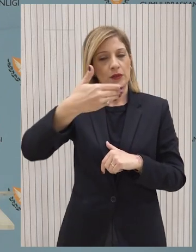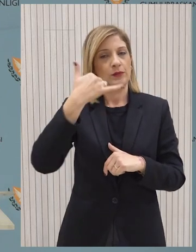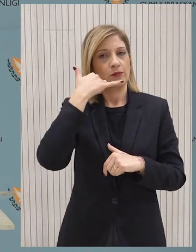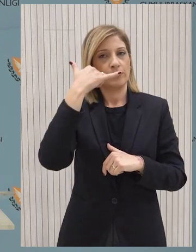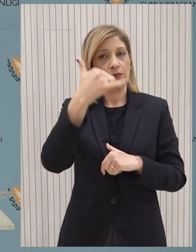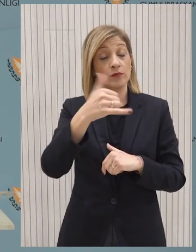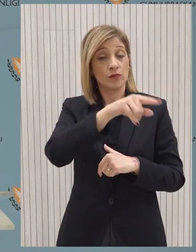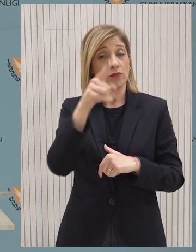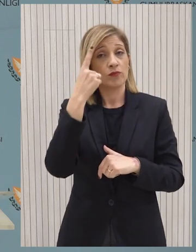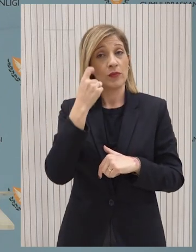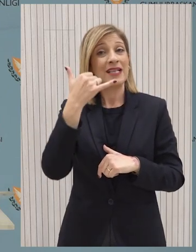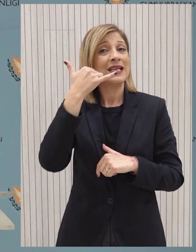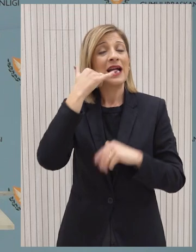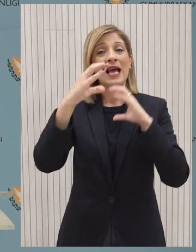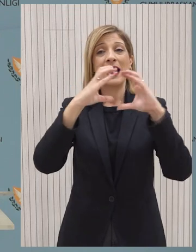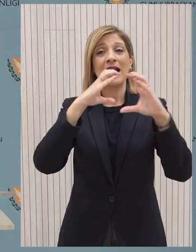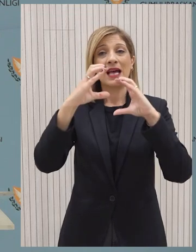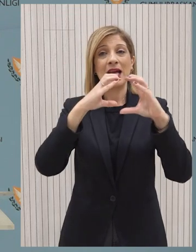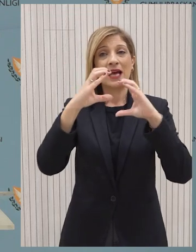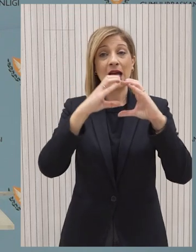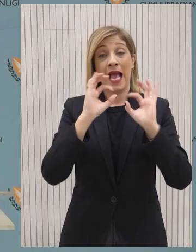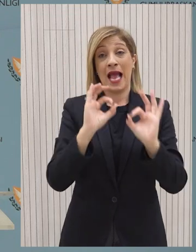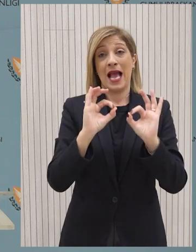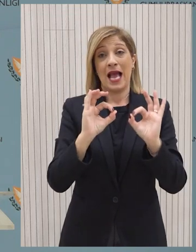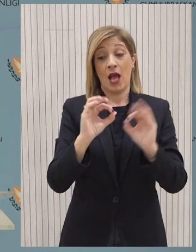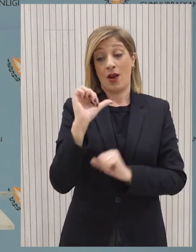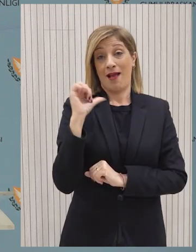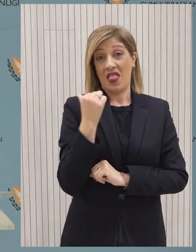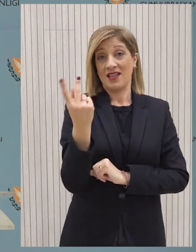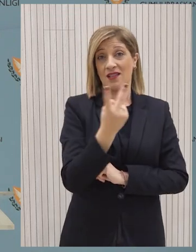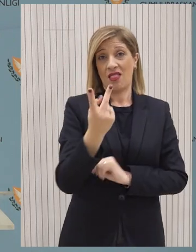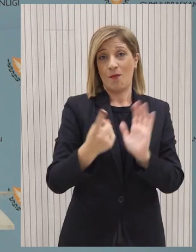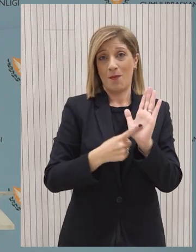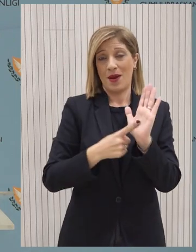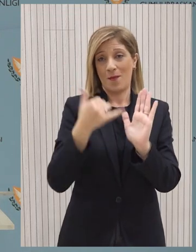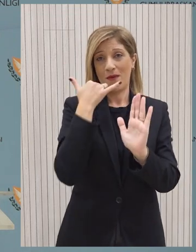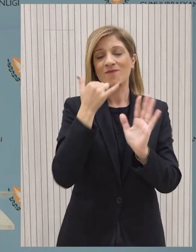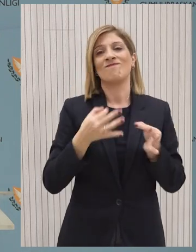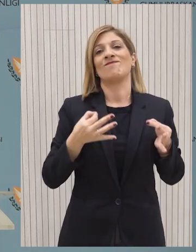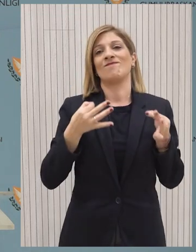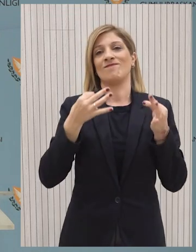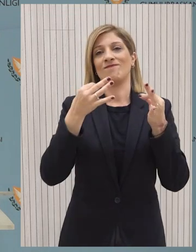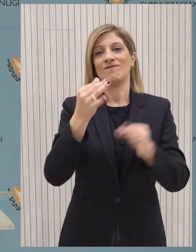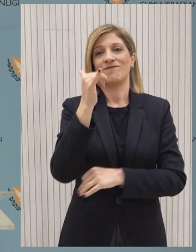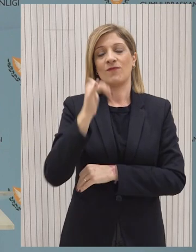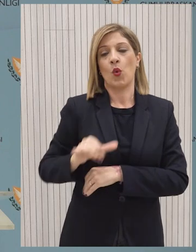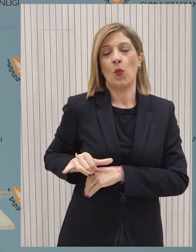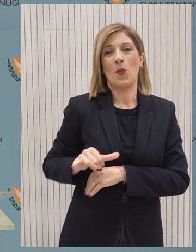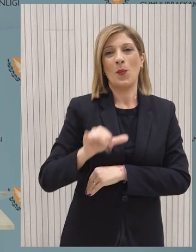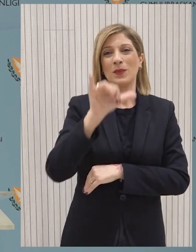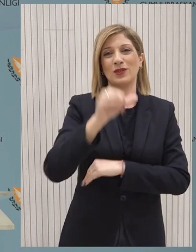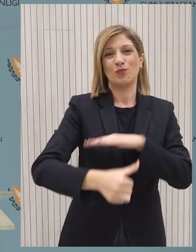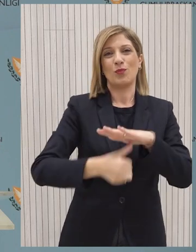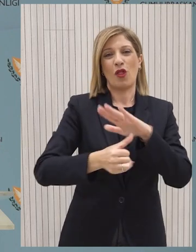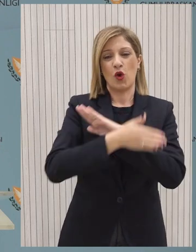Όπως είναι γνωστό, η τηλεφωνική επικοινωνία, η οποία ήταν προγραμματισμένη για χθες, αναβλήθηκε λόγω καθυστέρησης της ψησης του Πρόεδρου της Δημοκρατίας